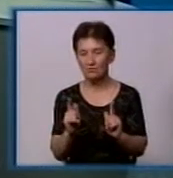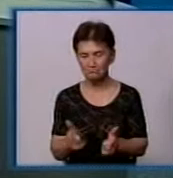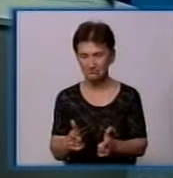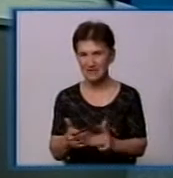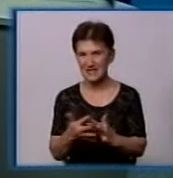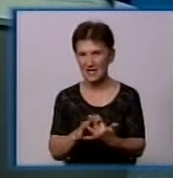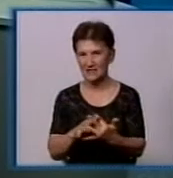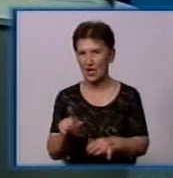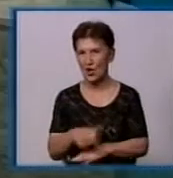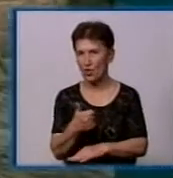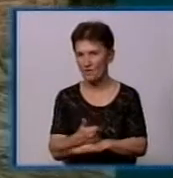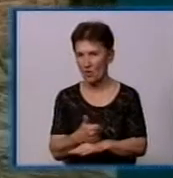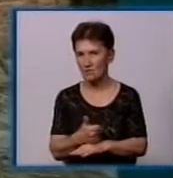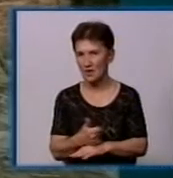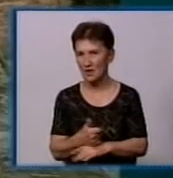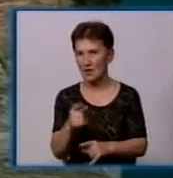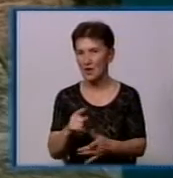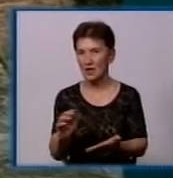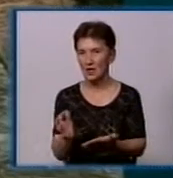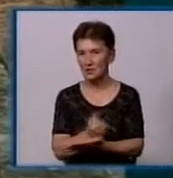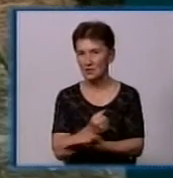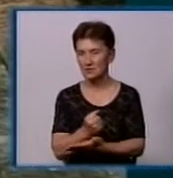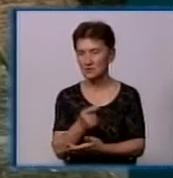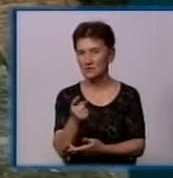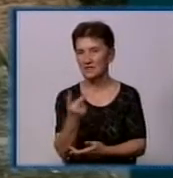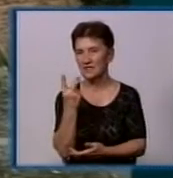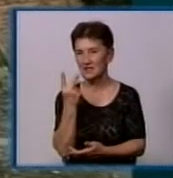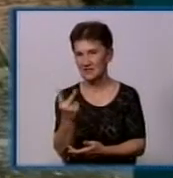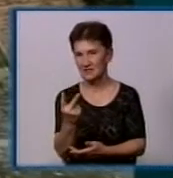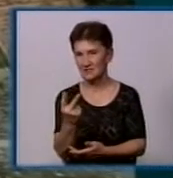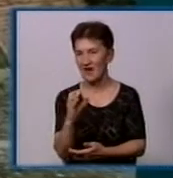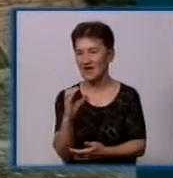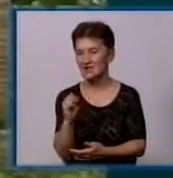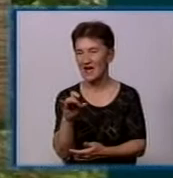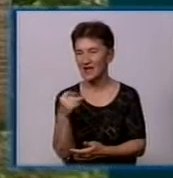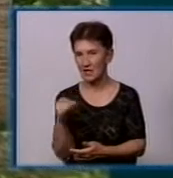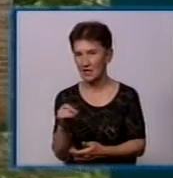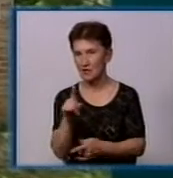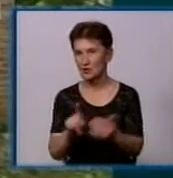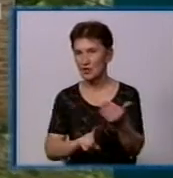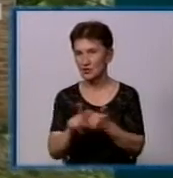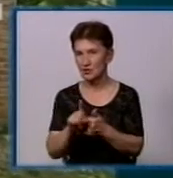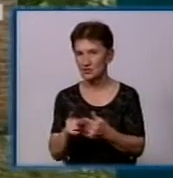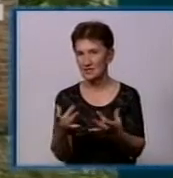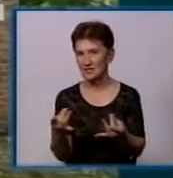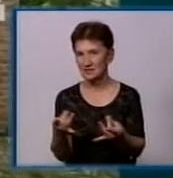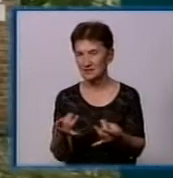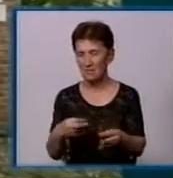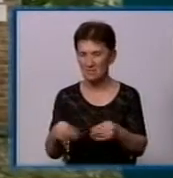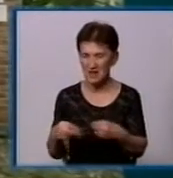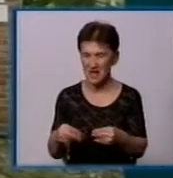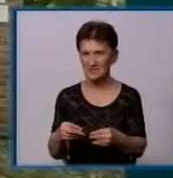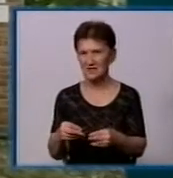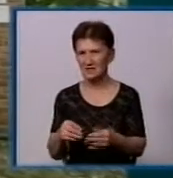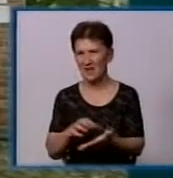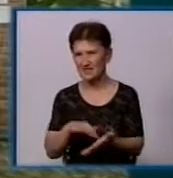головою Олександром Клімовим, знайшли у Бутівському два нічийних сараї і почали зносити туди вторсировину скляні та пластикові відходи,